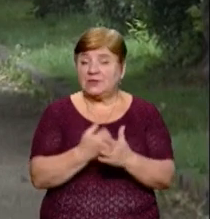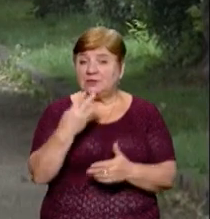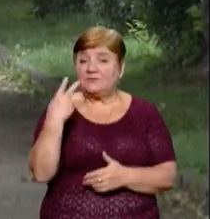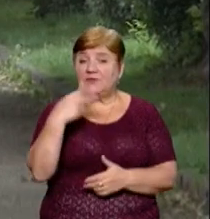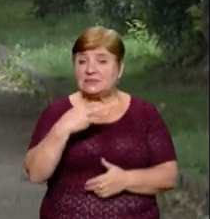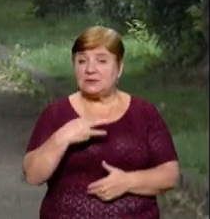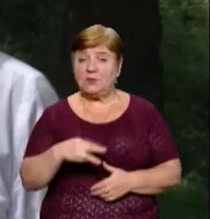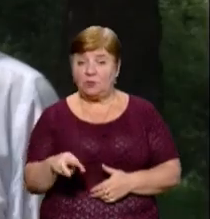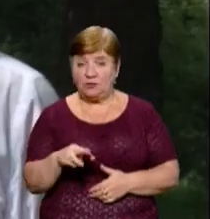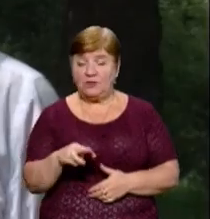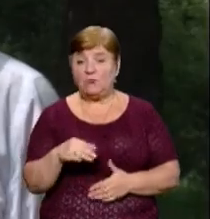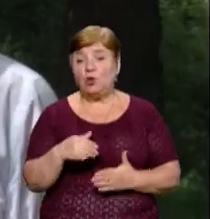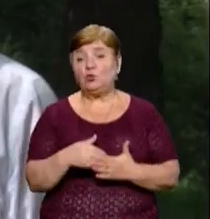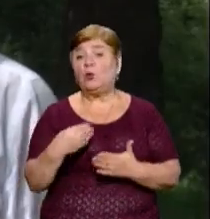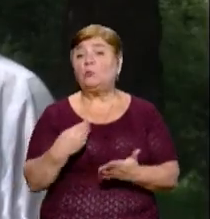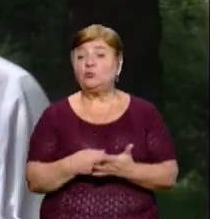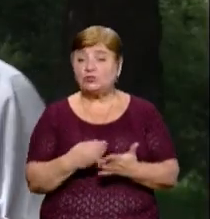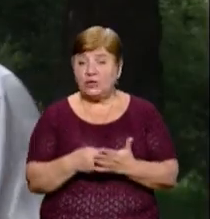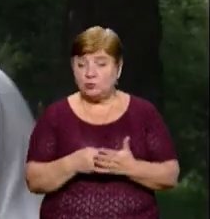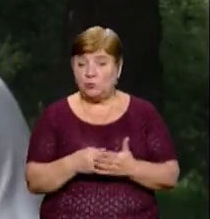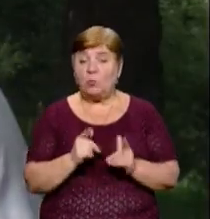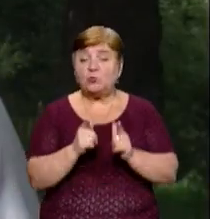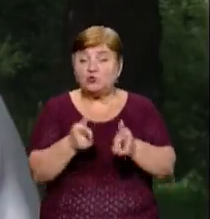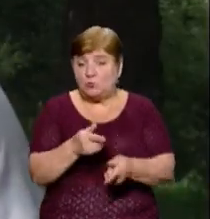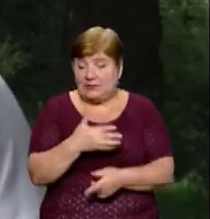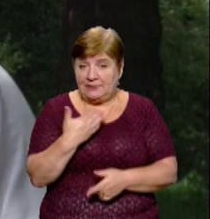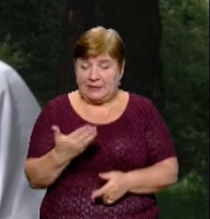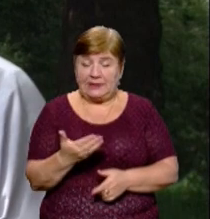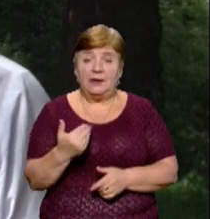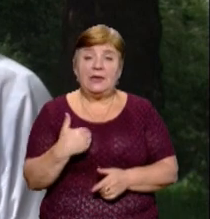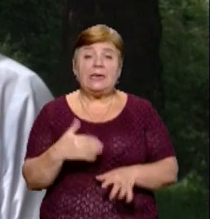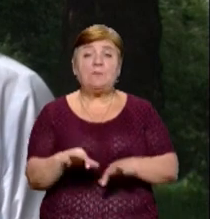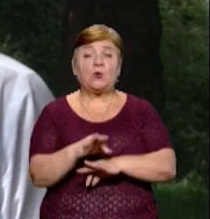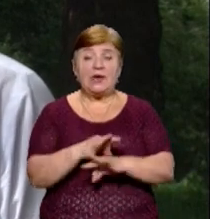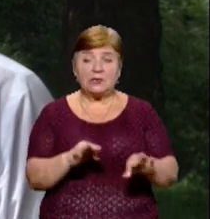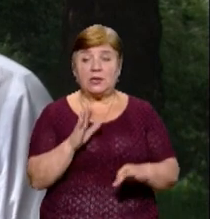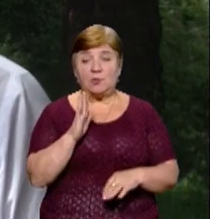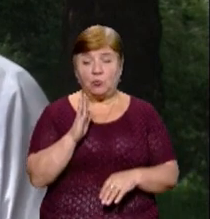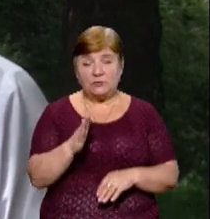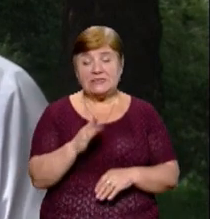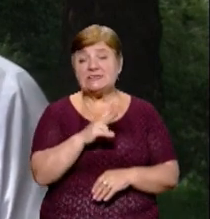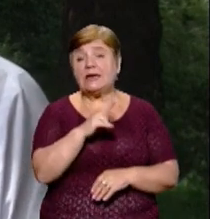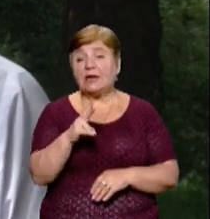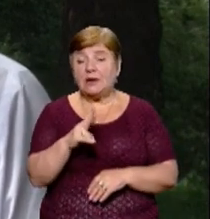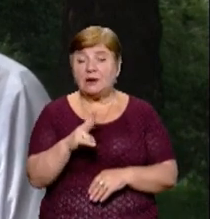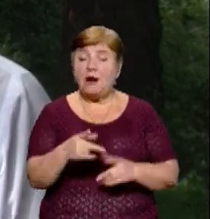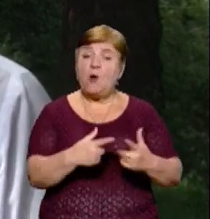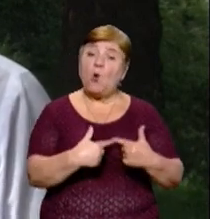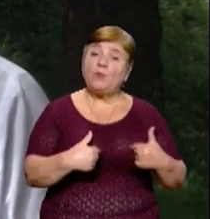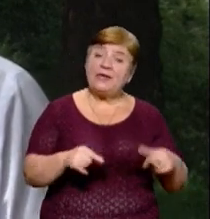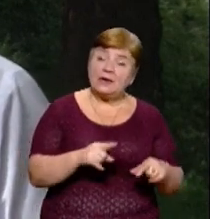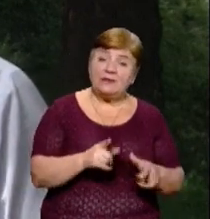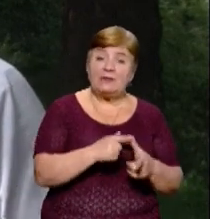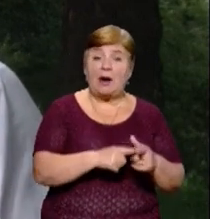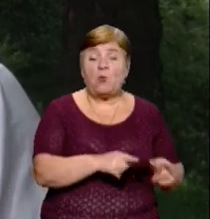мільйонів до бюджету. Тому ми в деяких питаннях коригуємо проєкти і бачимо, з яких одних об'єктів або